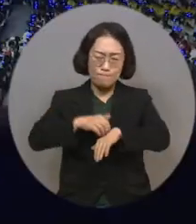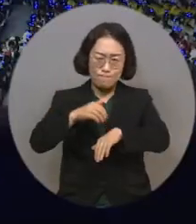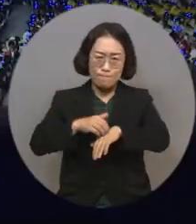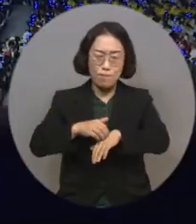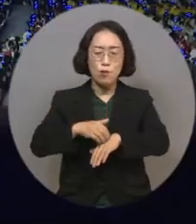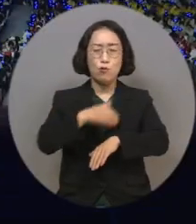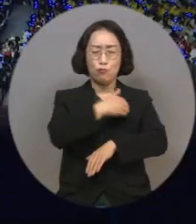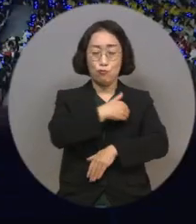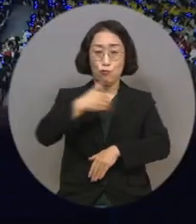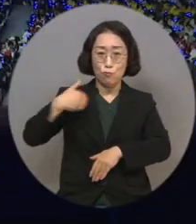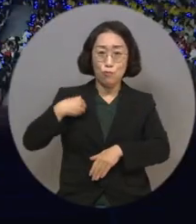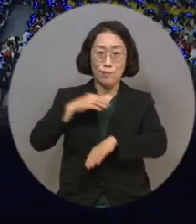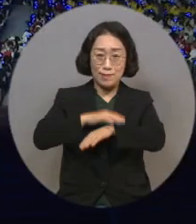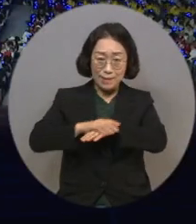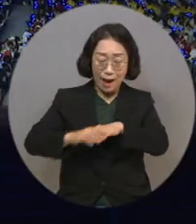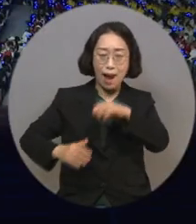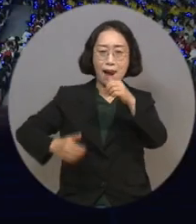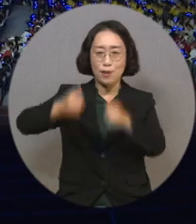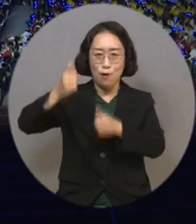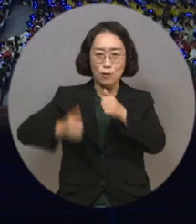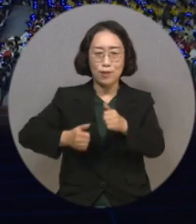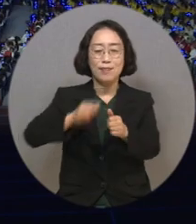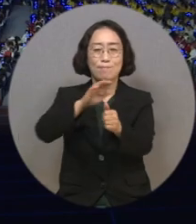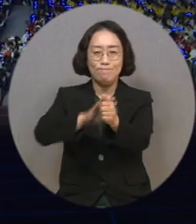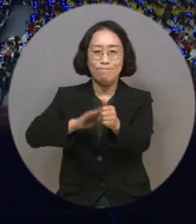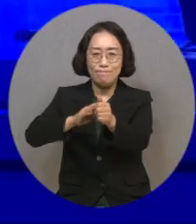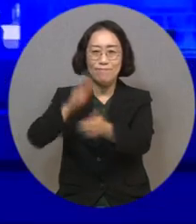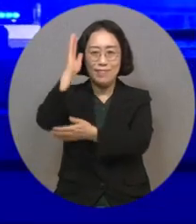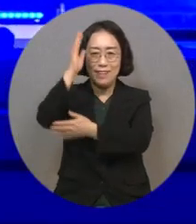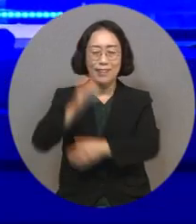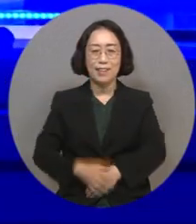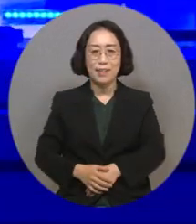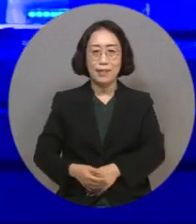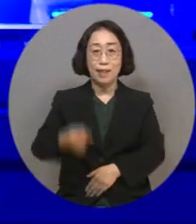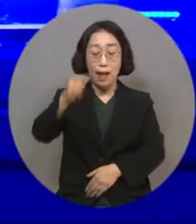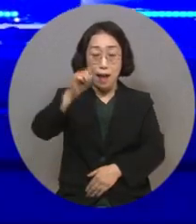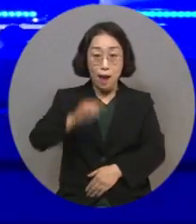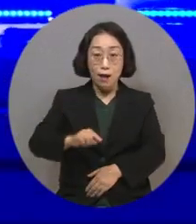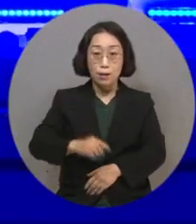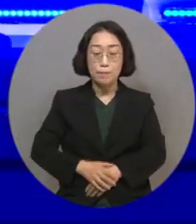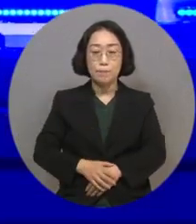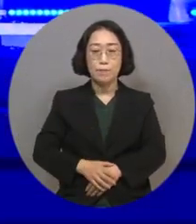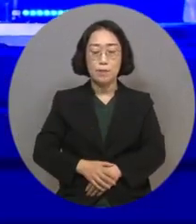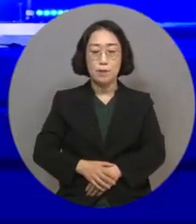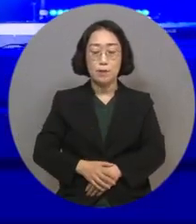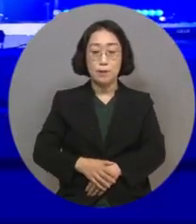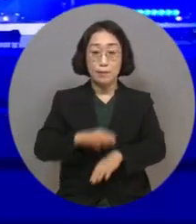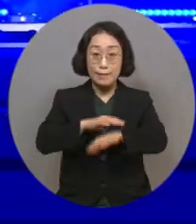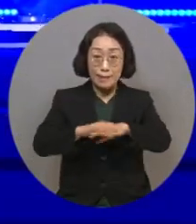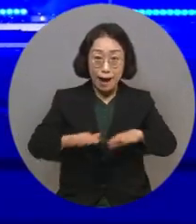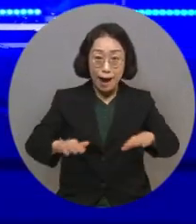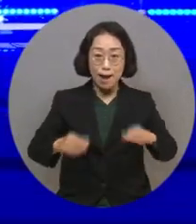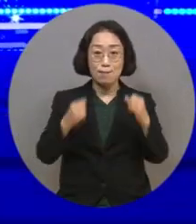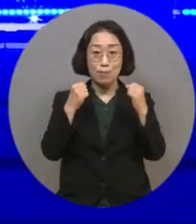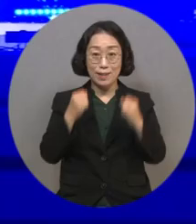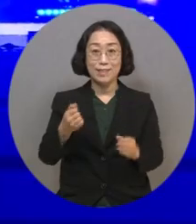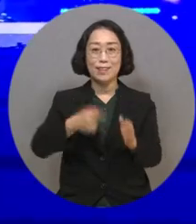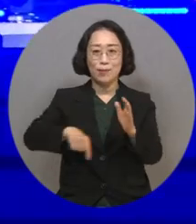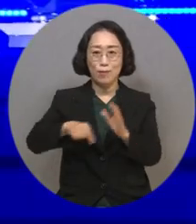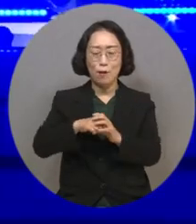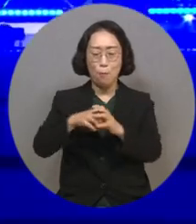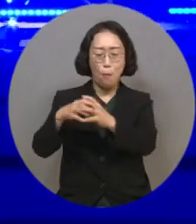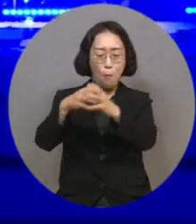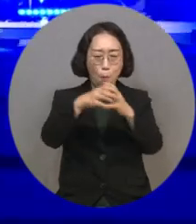마음껏 발휘하기 바란다고 선수단을 격려했습니다. 이어 전남선수단의 우승을 도민의 마음을 모아 끝까지